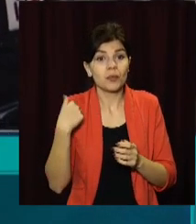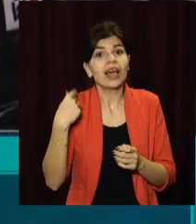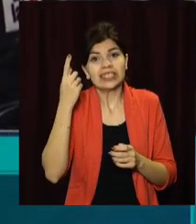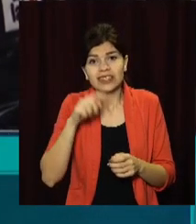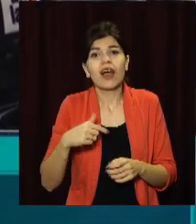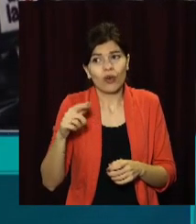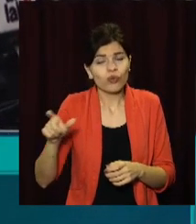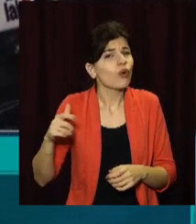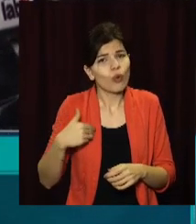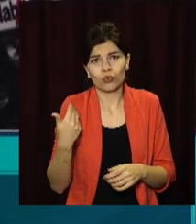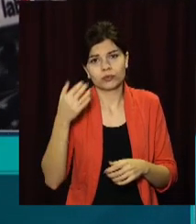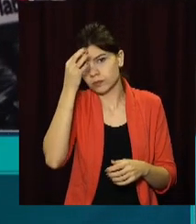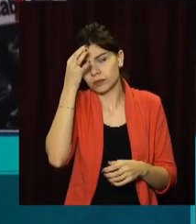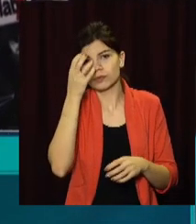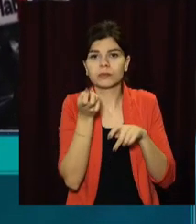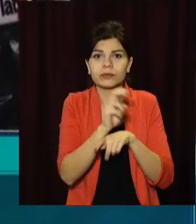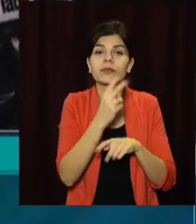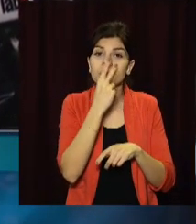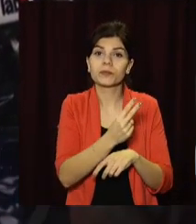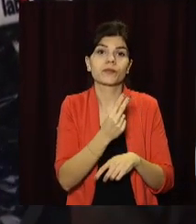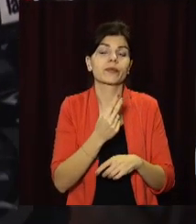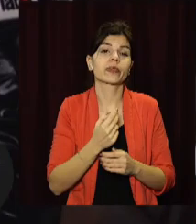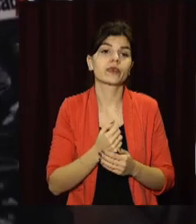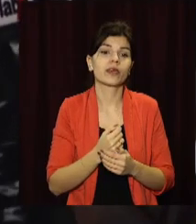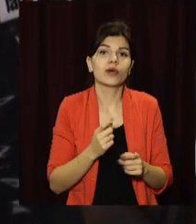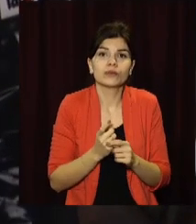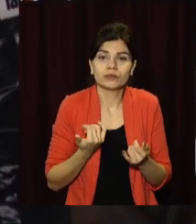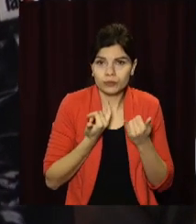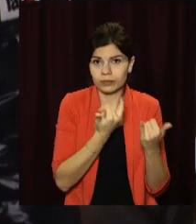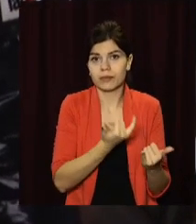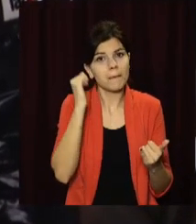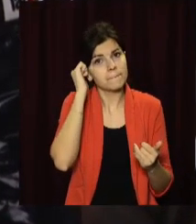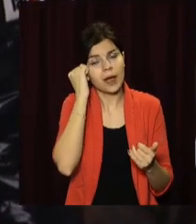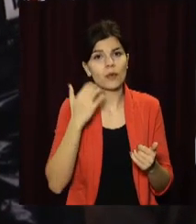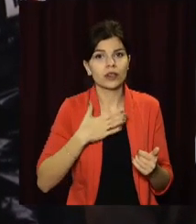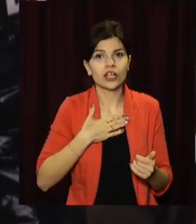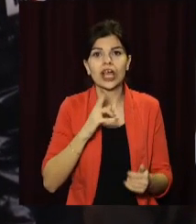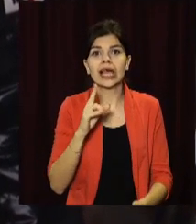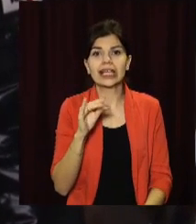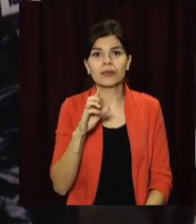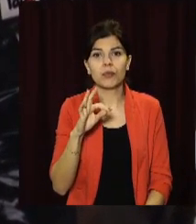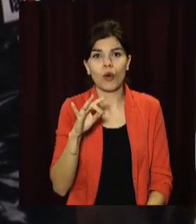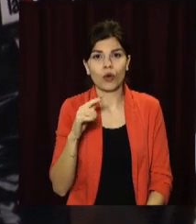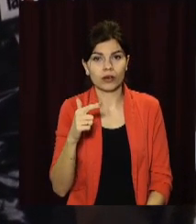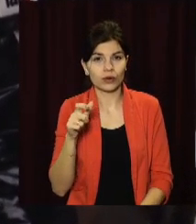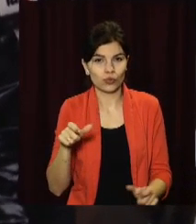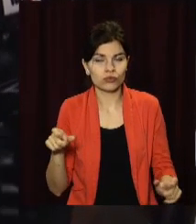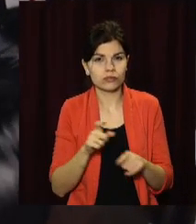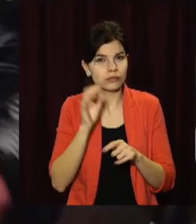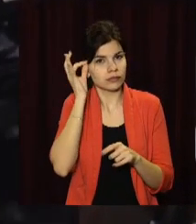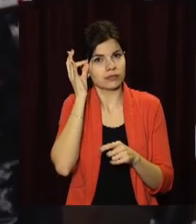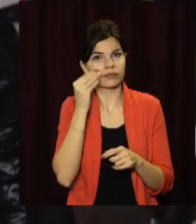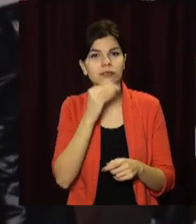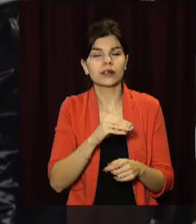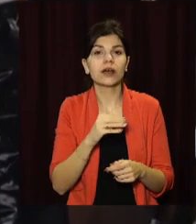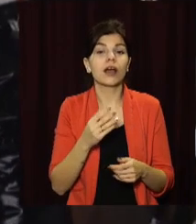дуже хотіли би сюди прийти і саме так вшанувати пам'ять наших кіборгів. Але ми запропонували запалити